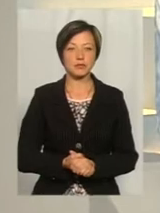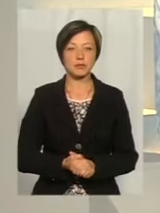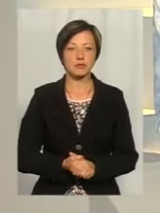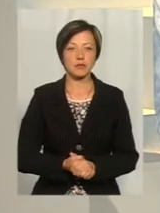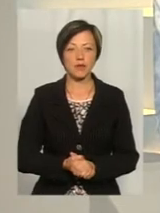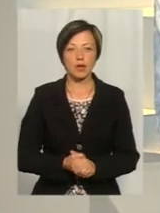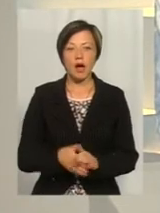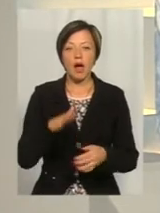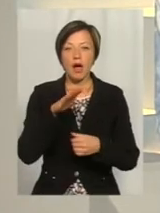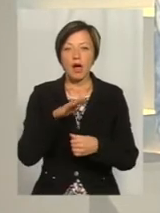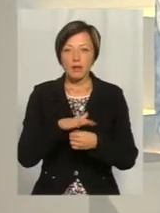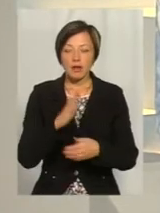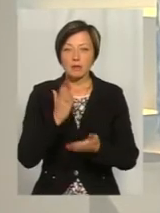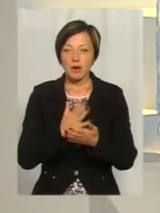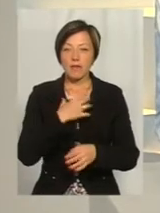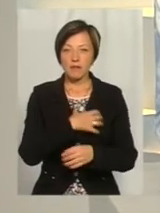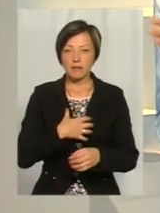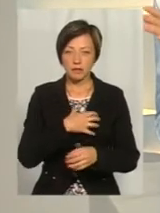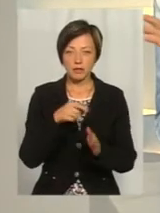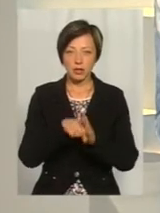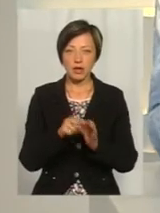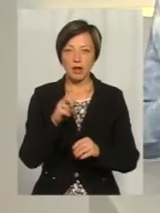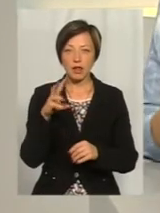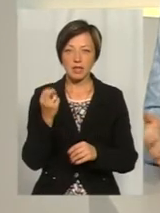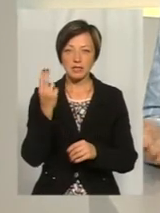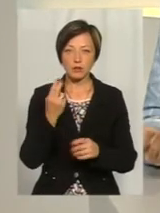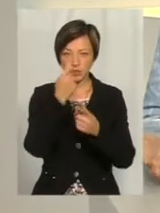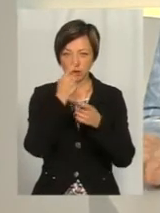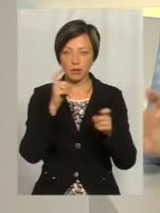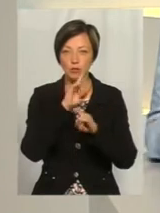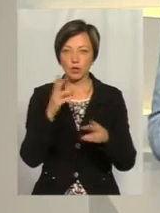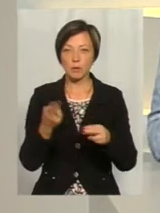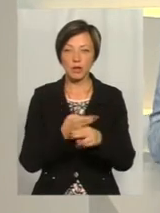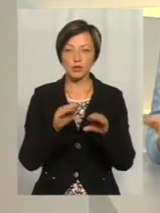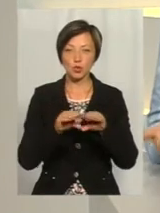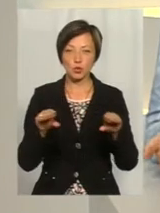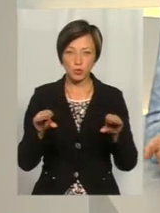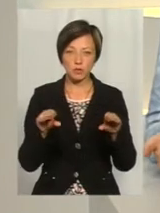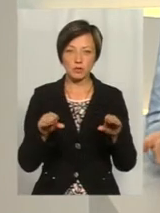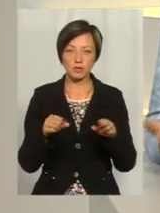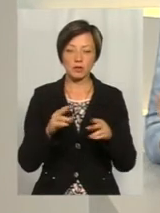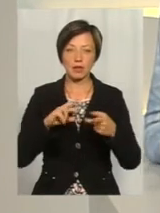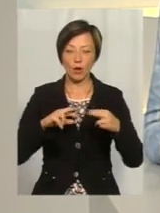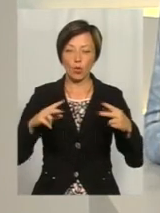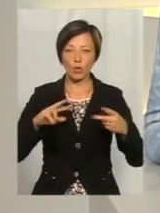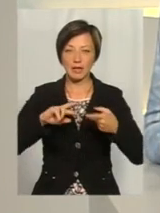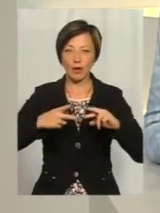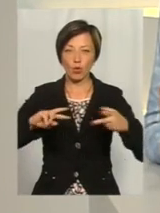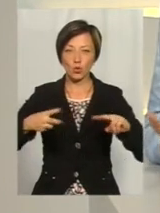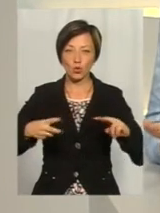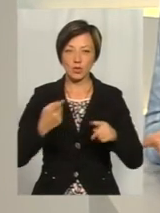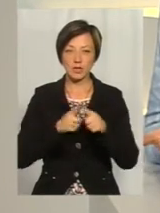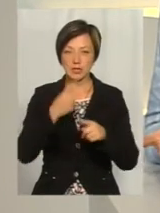Отож, антена має визначальне значення, але цифрового сигналу не буде без тюнера. Він розцифровує, декодує сигнал. Але